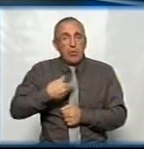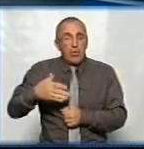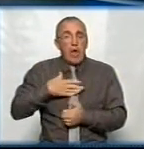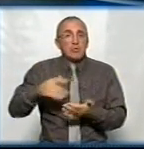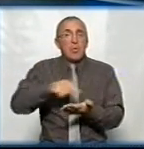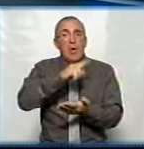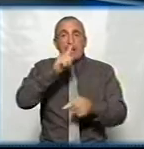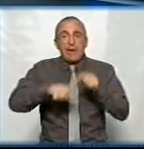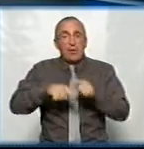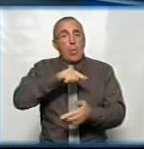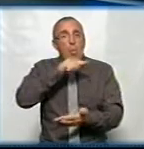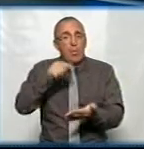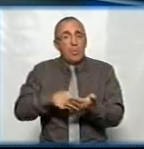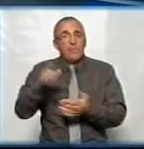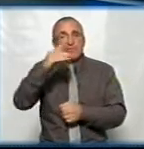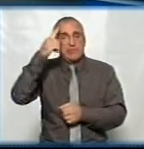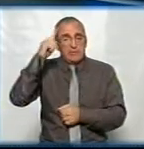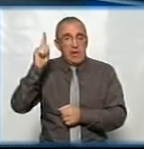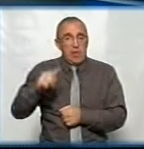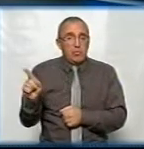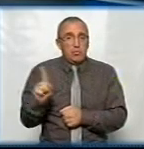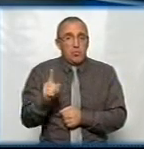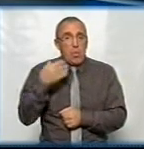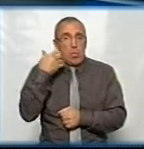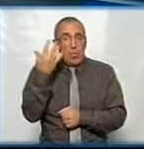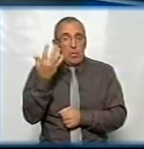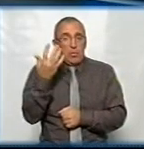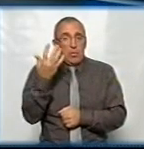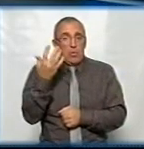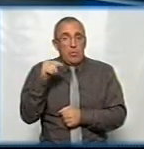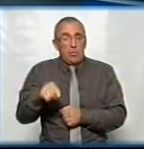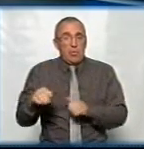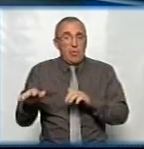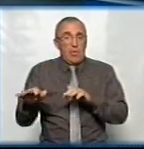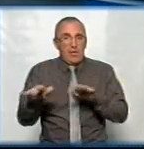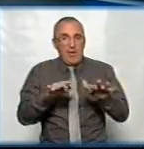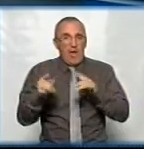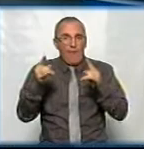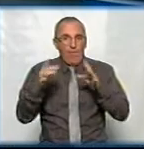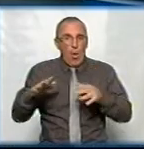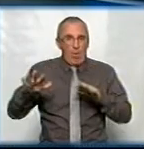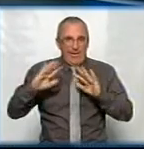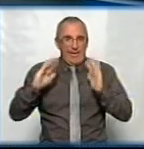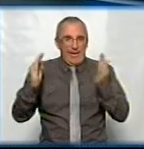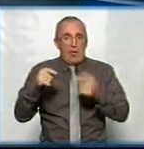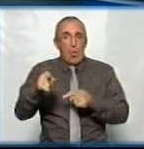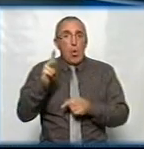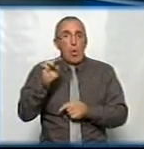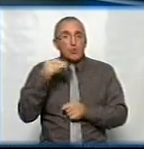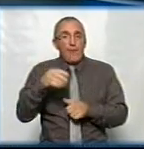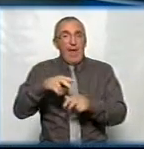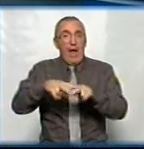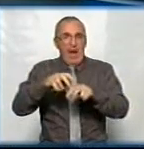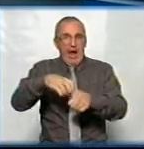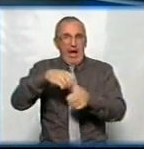рідного міста, адже всі знають так, що коли тут діяла фортеця, сюди Кошовий етаман, дійсно,